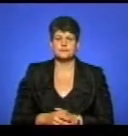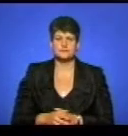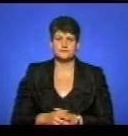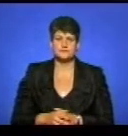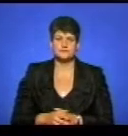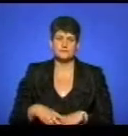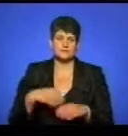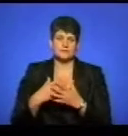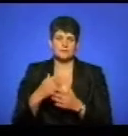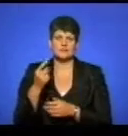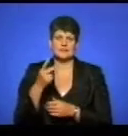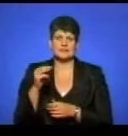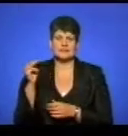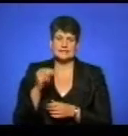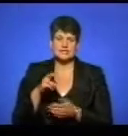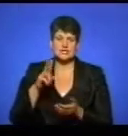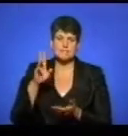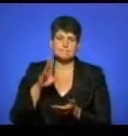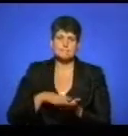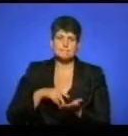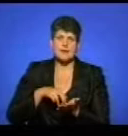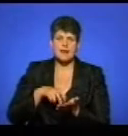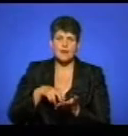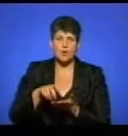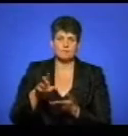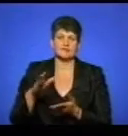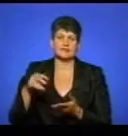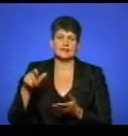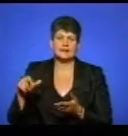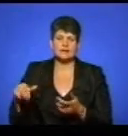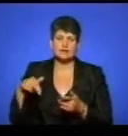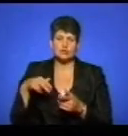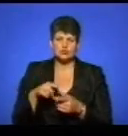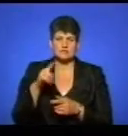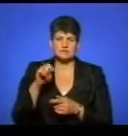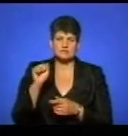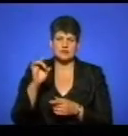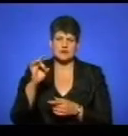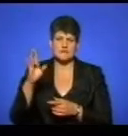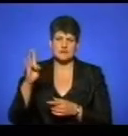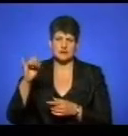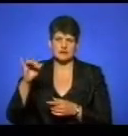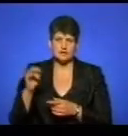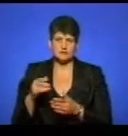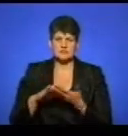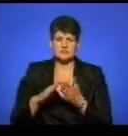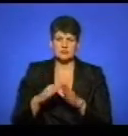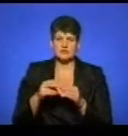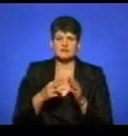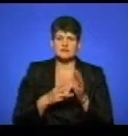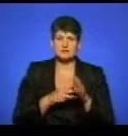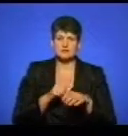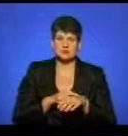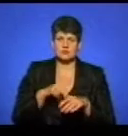Майже півтори тисячі паломників, які йдуть до Марійського духовного центру «Зарваниця», станом на 18-ту годину прийшли